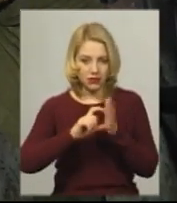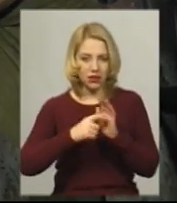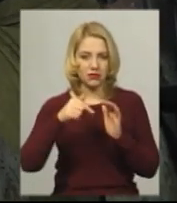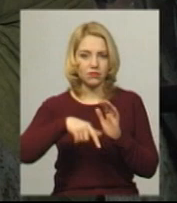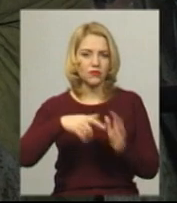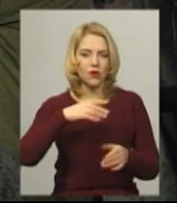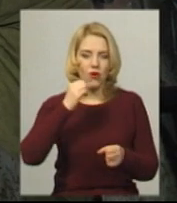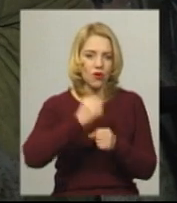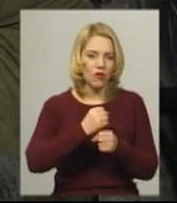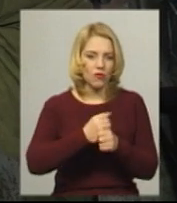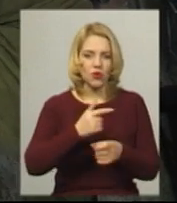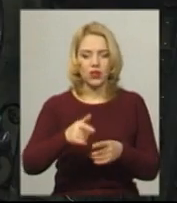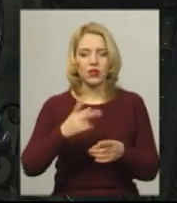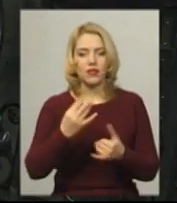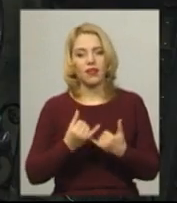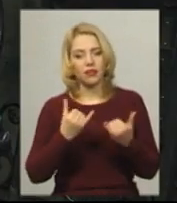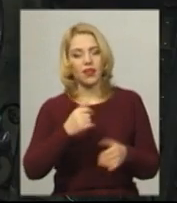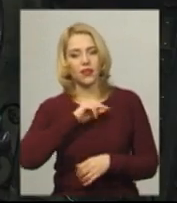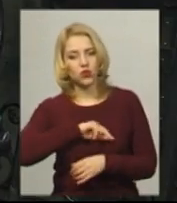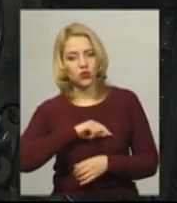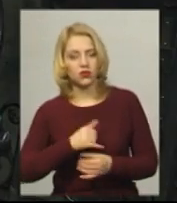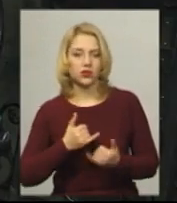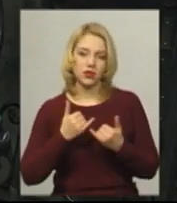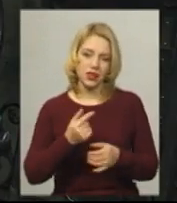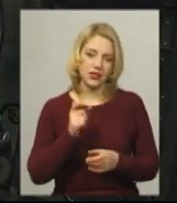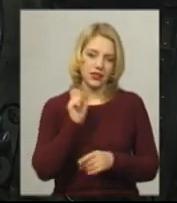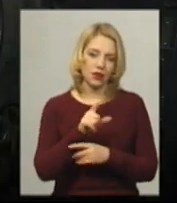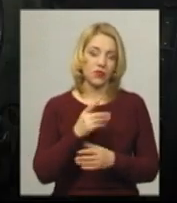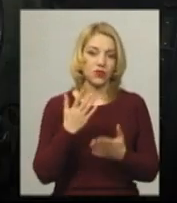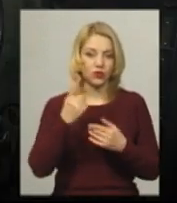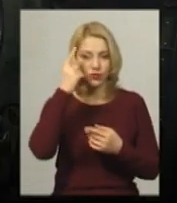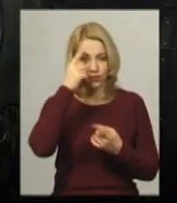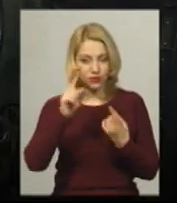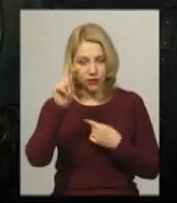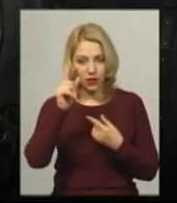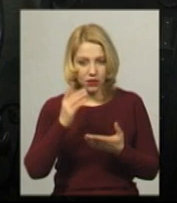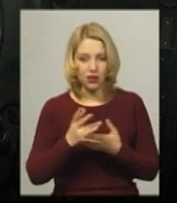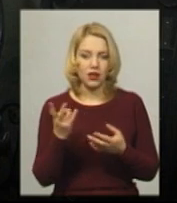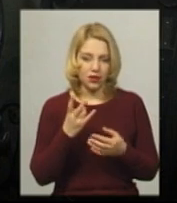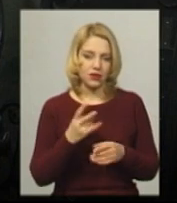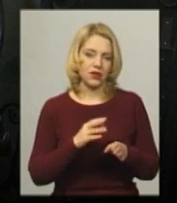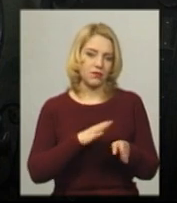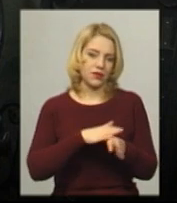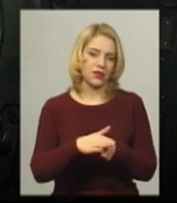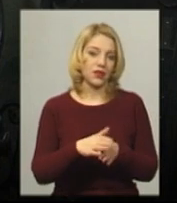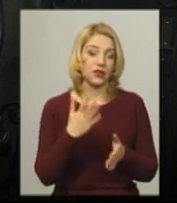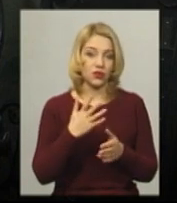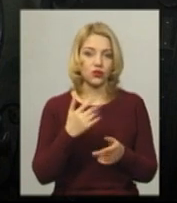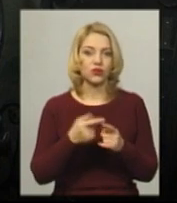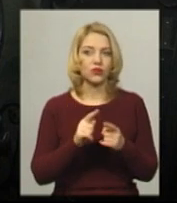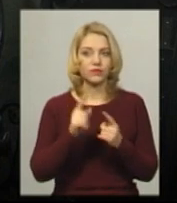різноманітні вироби для дощі та на замовлення. Якщо приходить ідея, її треба втілювати, це вже так не раз було доказано. Якщо ідея втілюється,